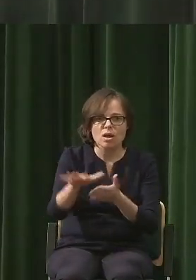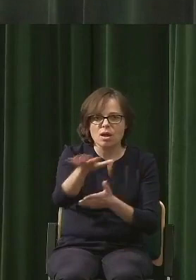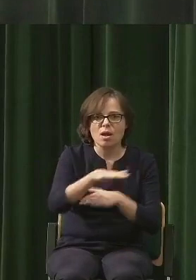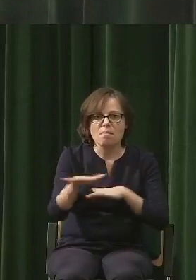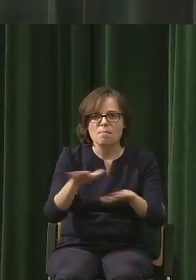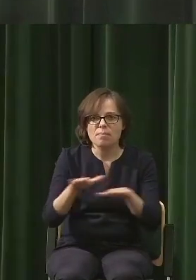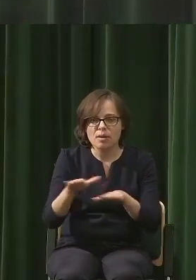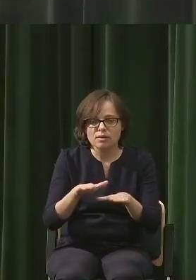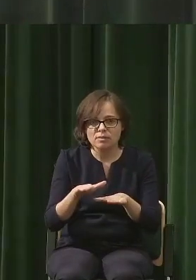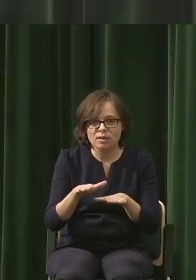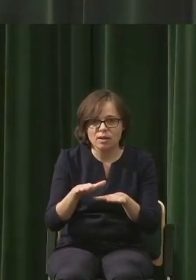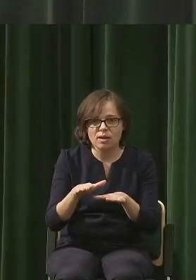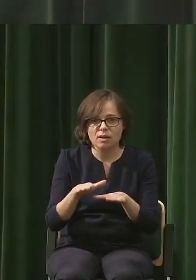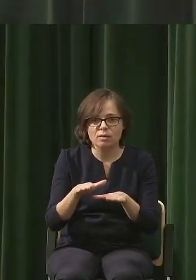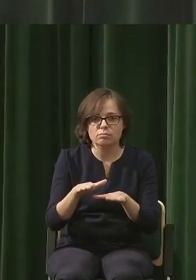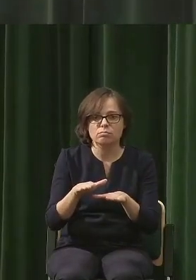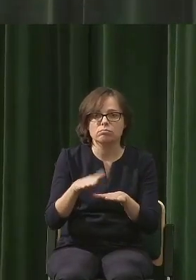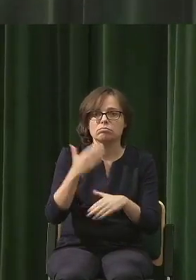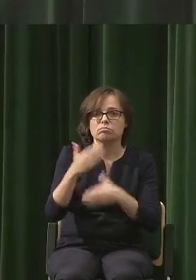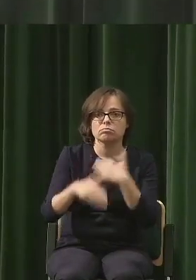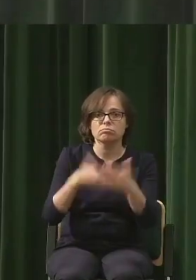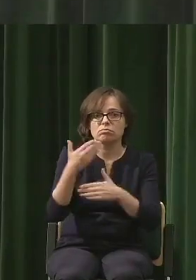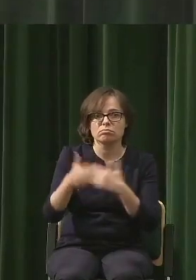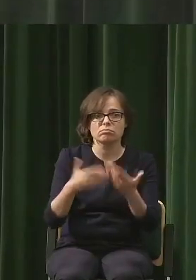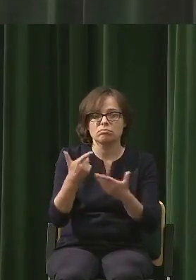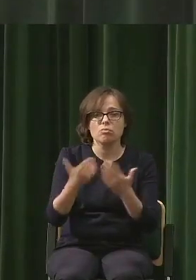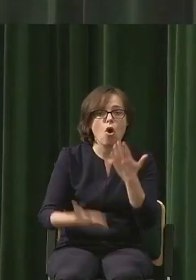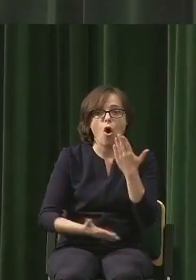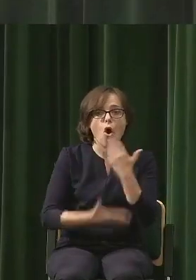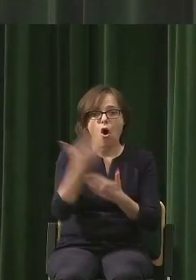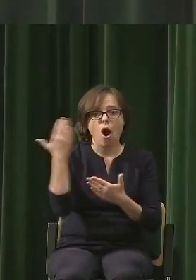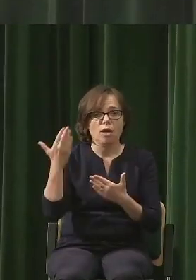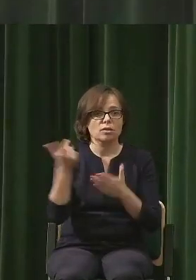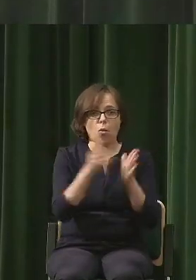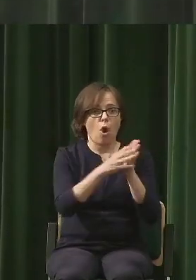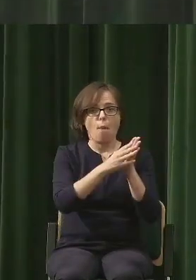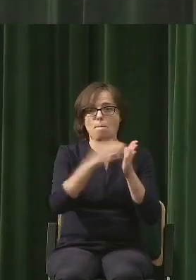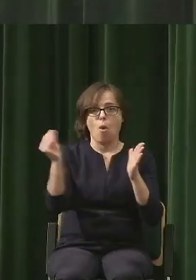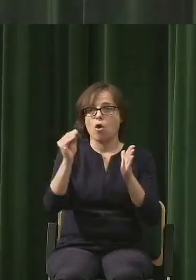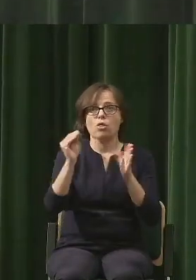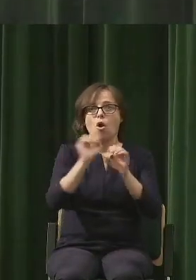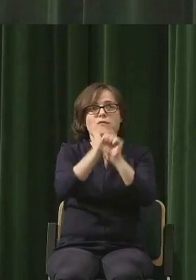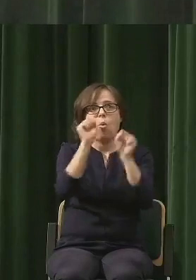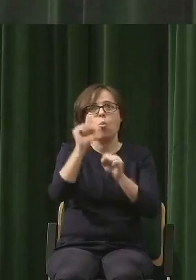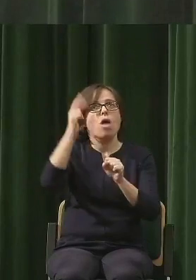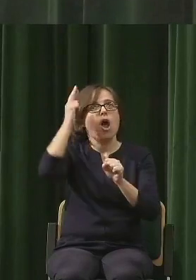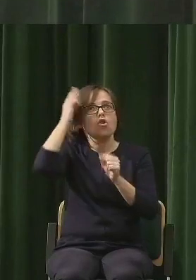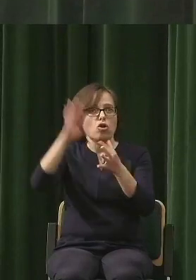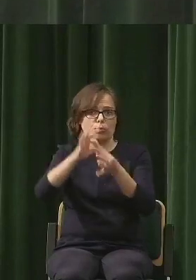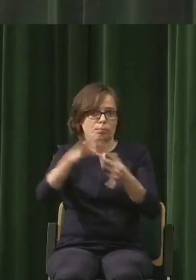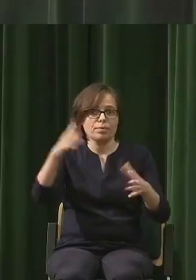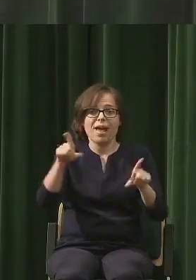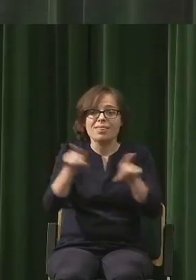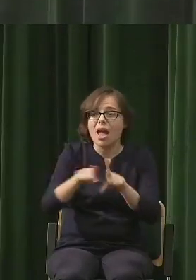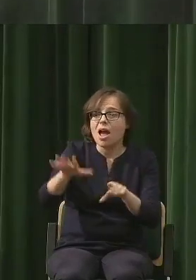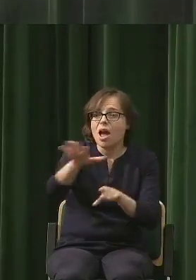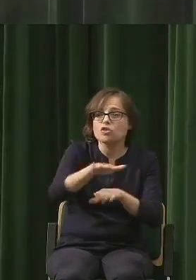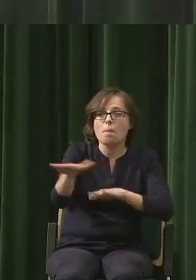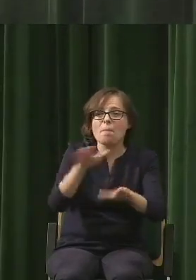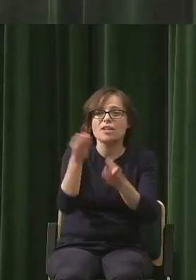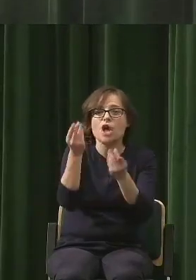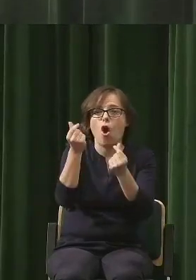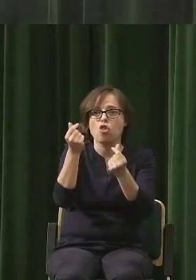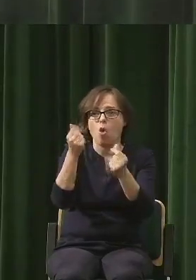stworzyła tak naprawdę model kompletnie nieracjonalny, również burzący ekonomię tego miejsca.